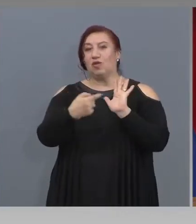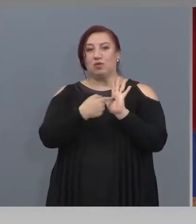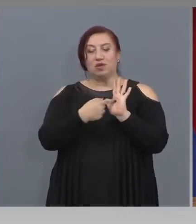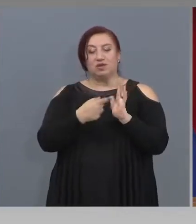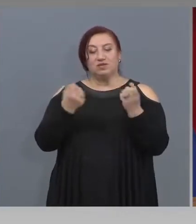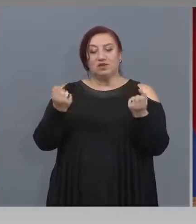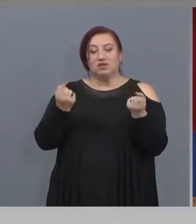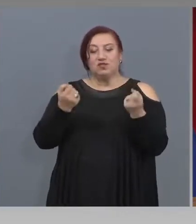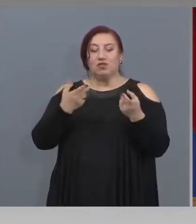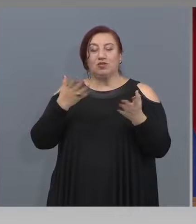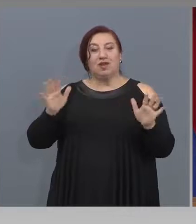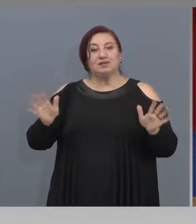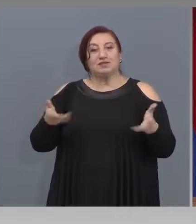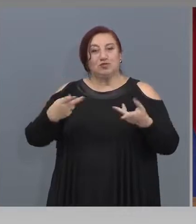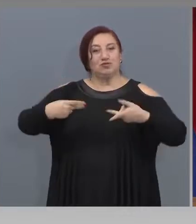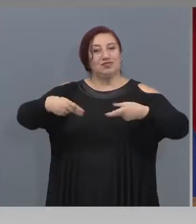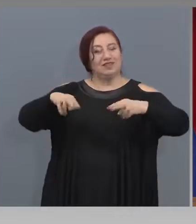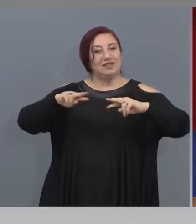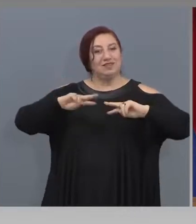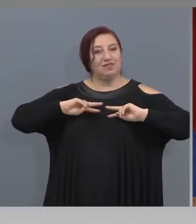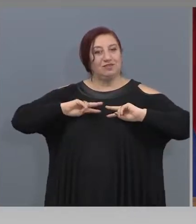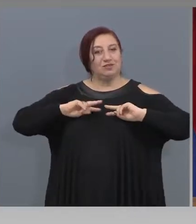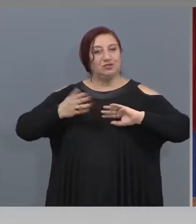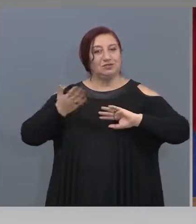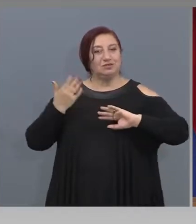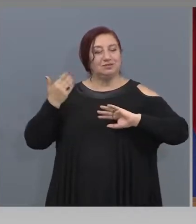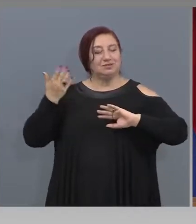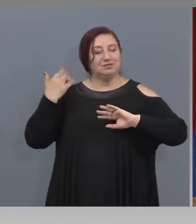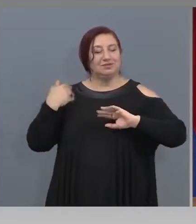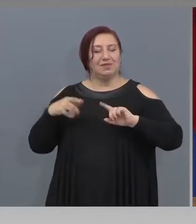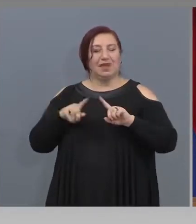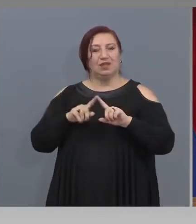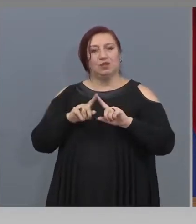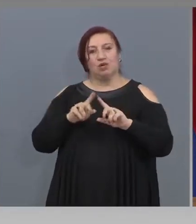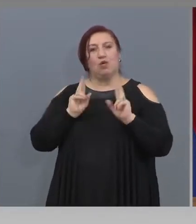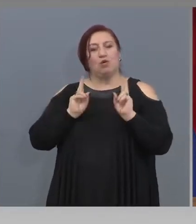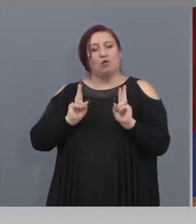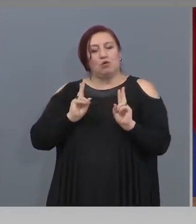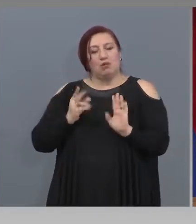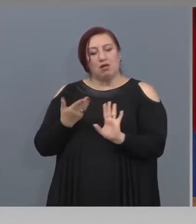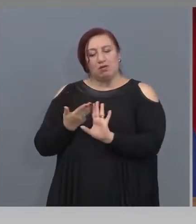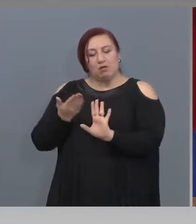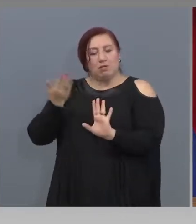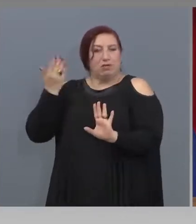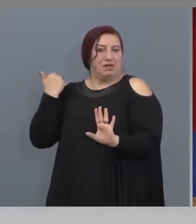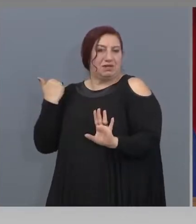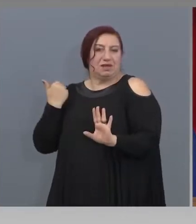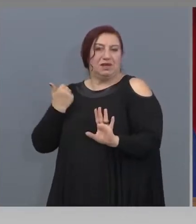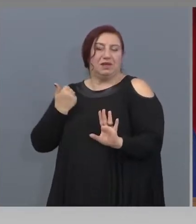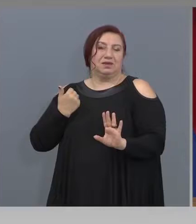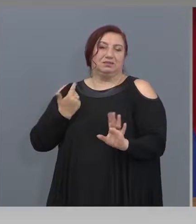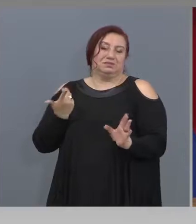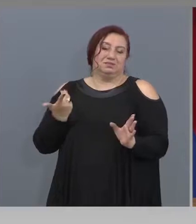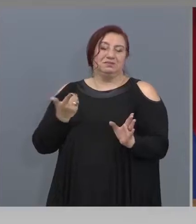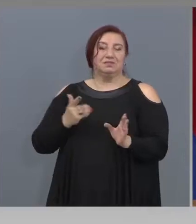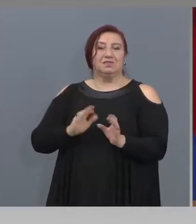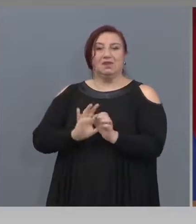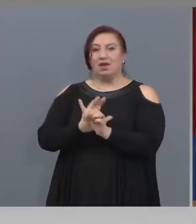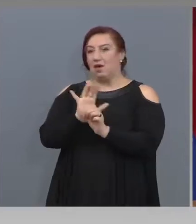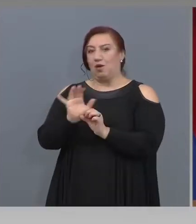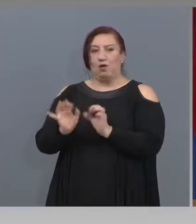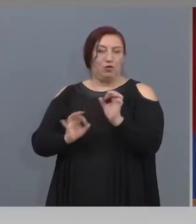възвръща нормалния си ритъм. И надявам се